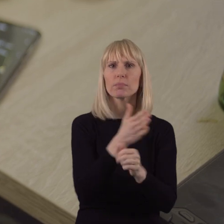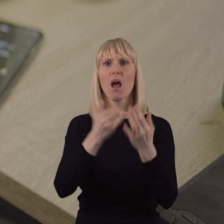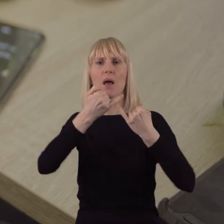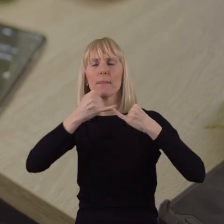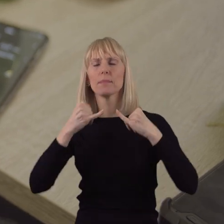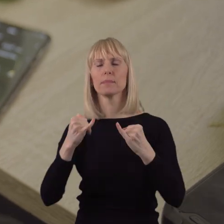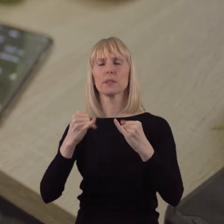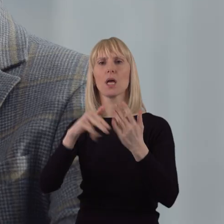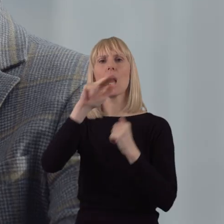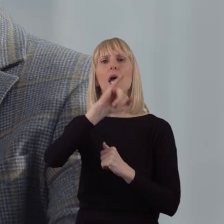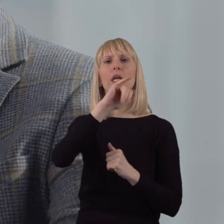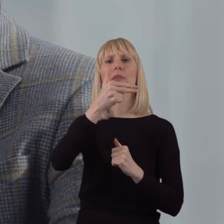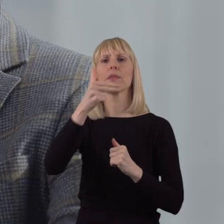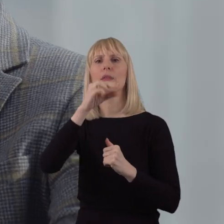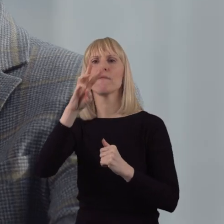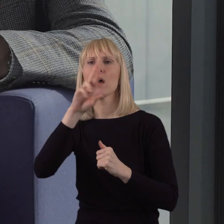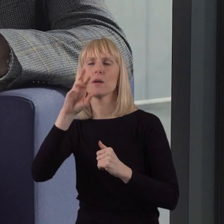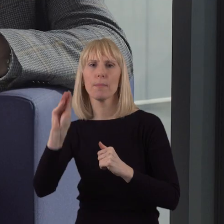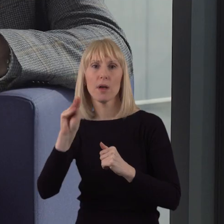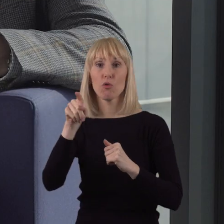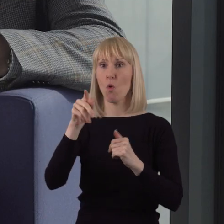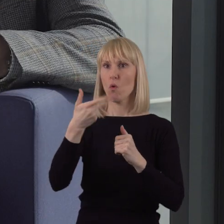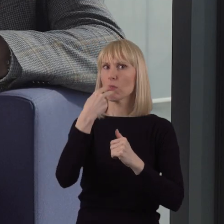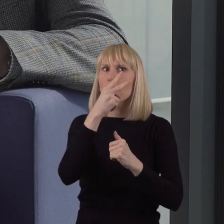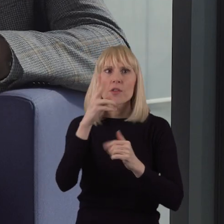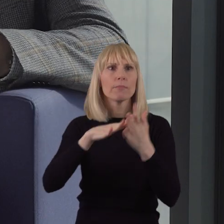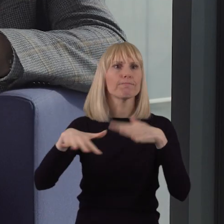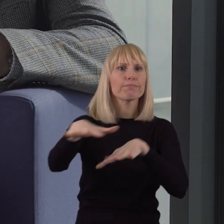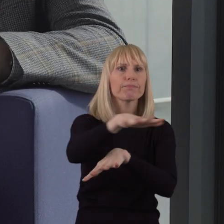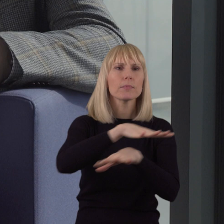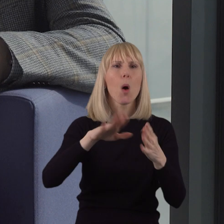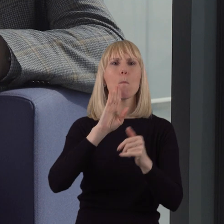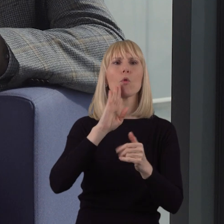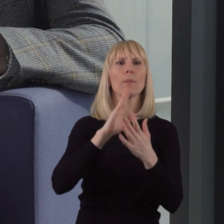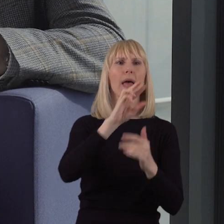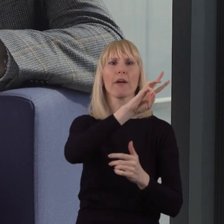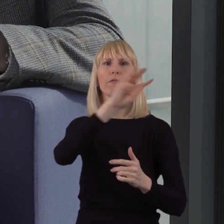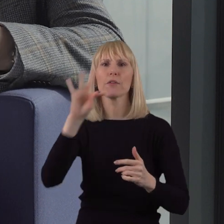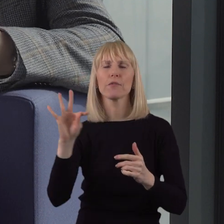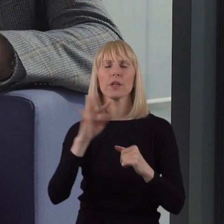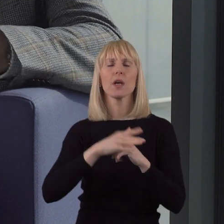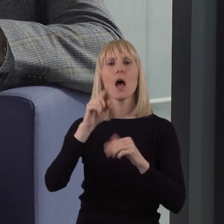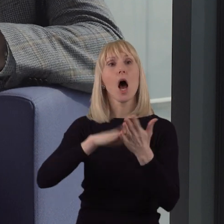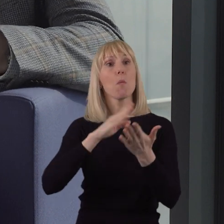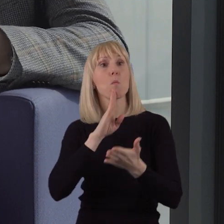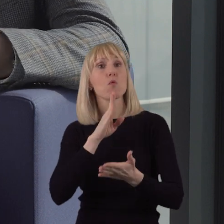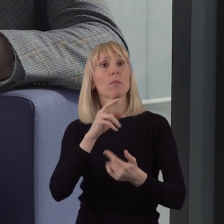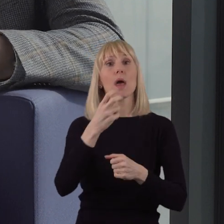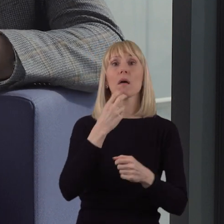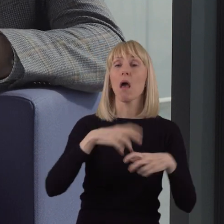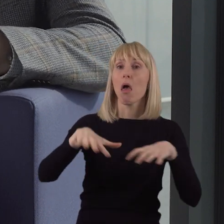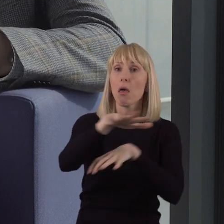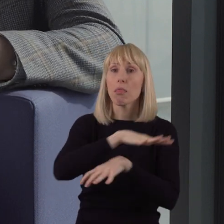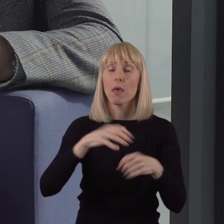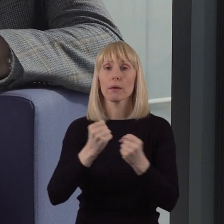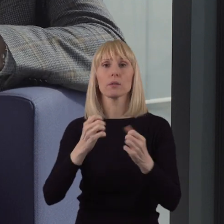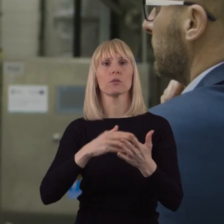świata. InnerWeb jest to niewidzialna sieć. Można ją porównać do sieci Wi-Fi czy sieci energetycznej ogrzewania. To, co mamy już w